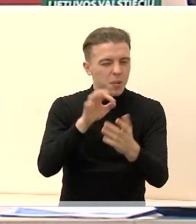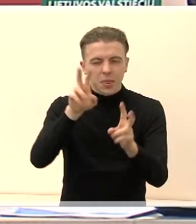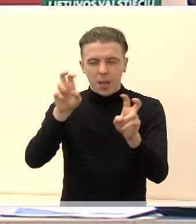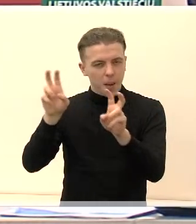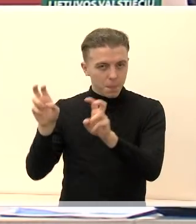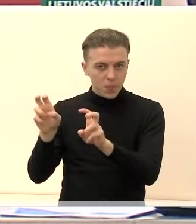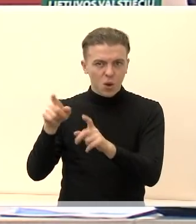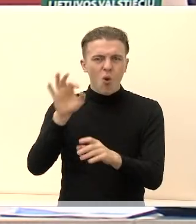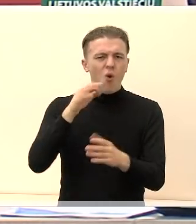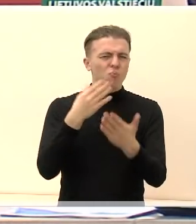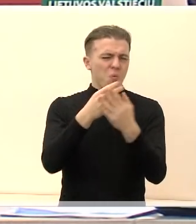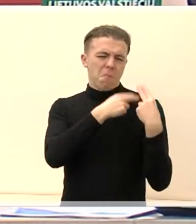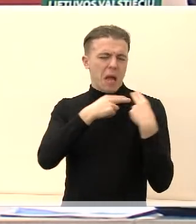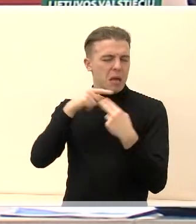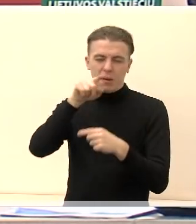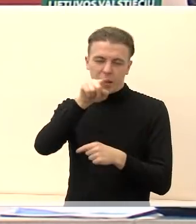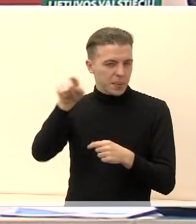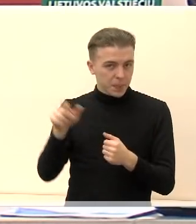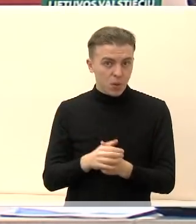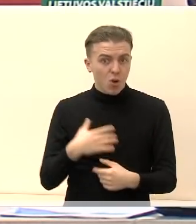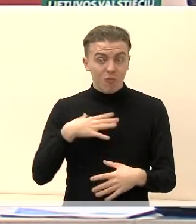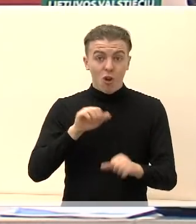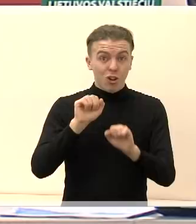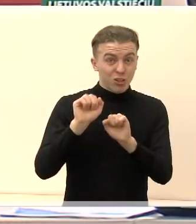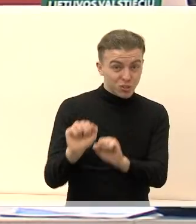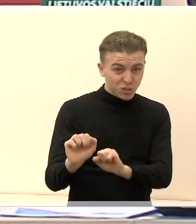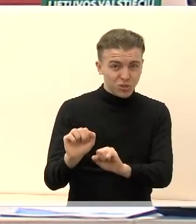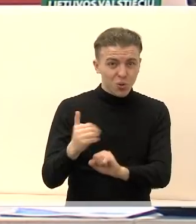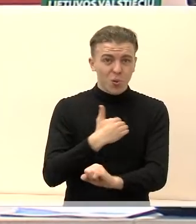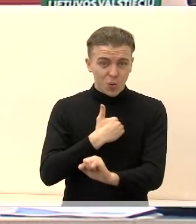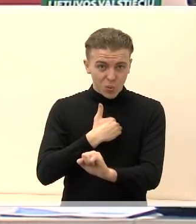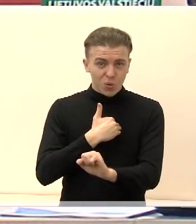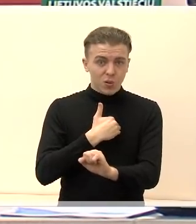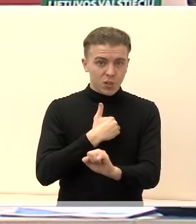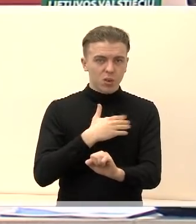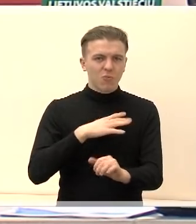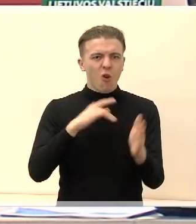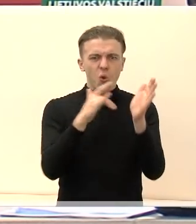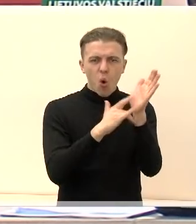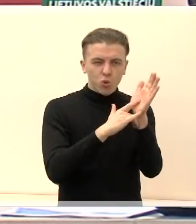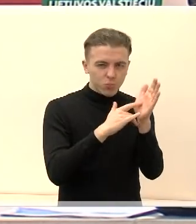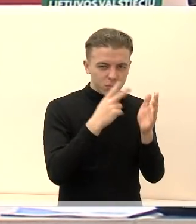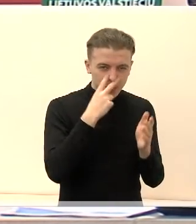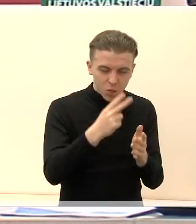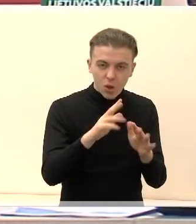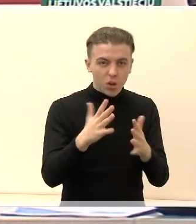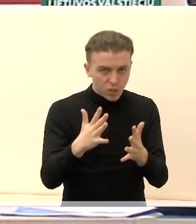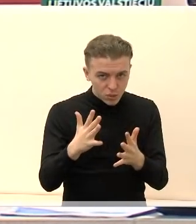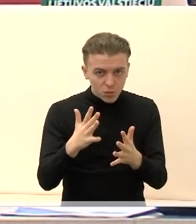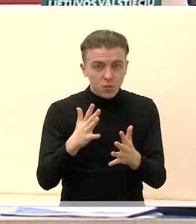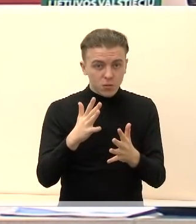savo pareigų ir bandant juos užstoti, buvo bandoma pasinaudojant korupsiniais ryšiais prieiti